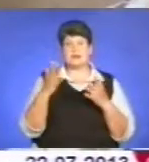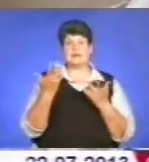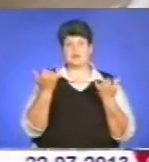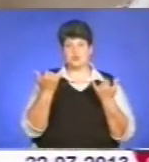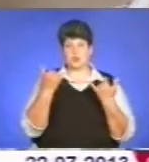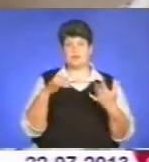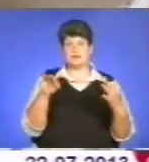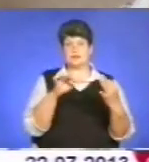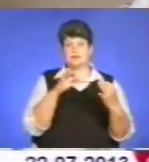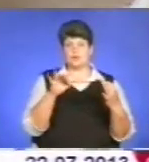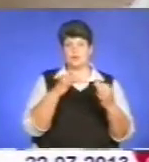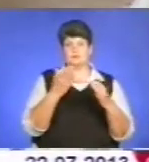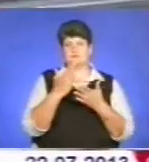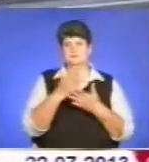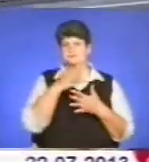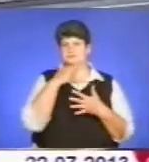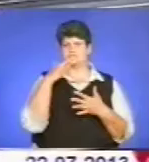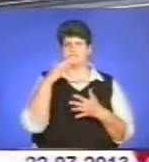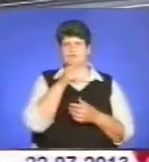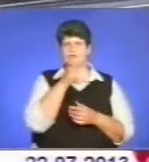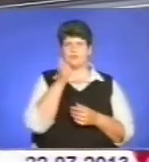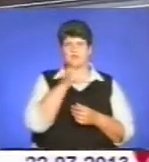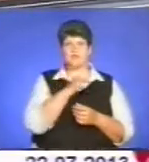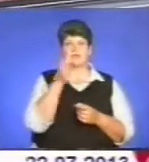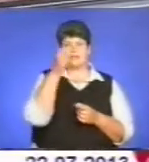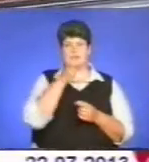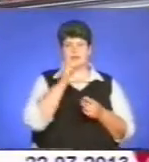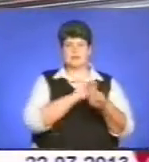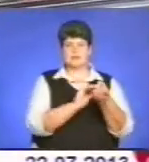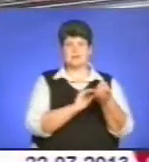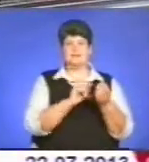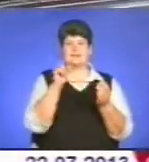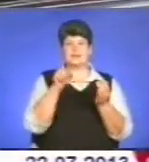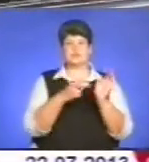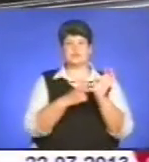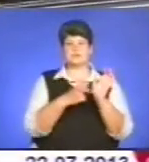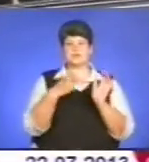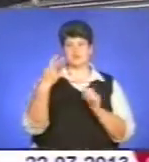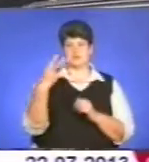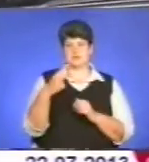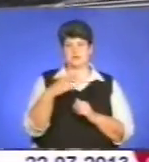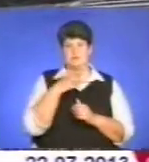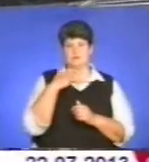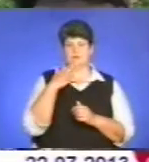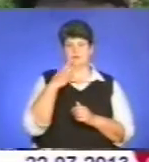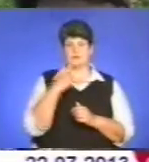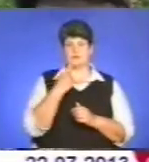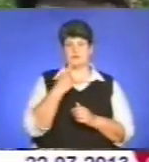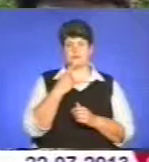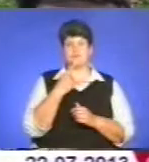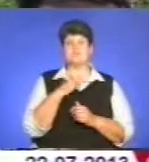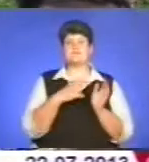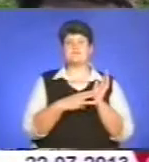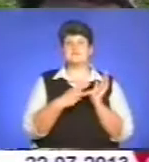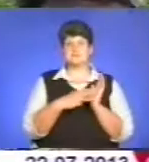вабить не однією таємницею. Та й рік, який викарбований у середині, 1720-й, багато про що говорить. В 80-му